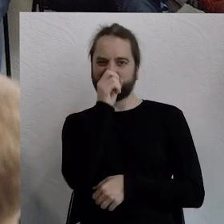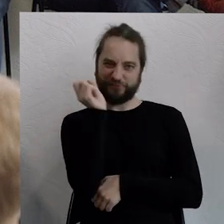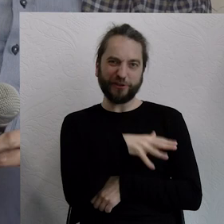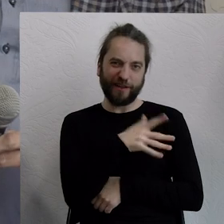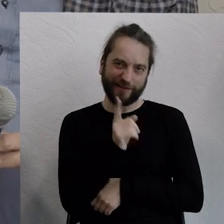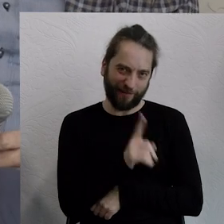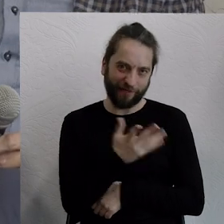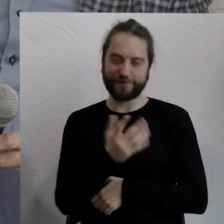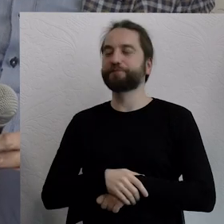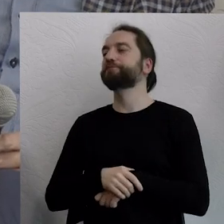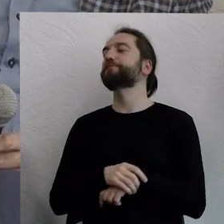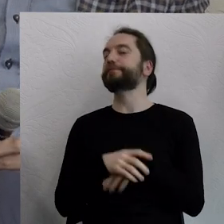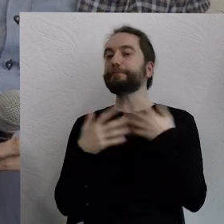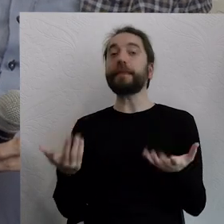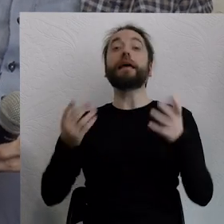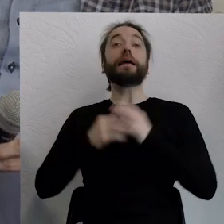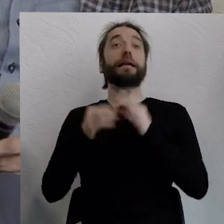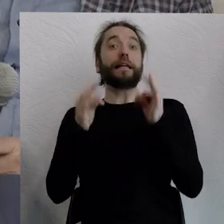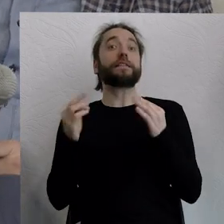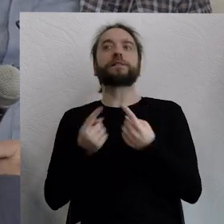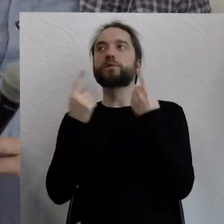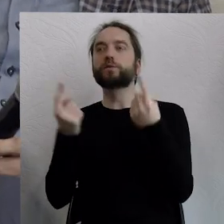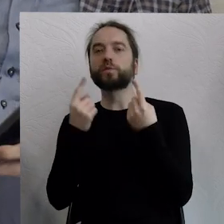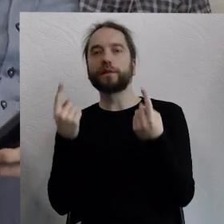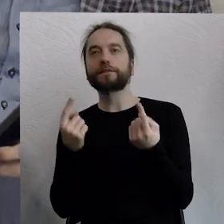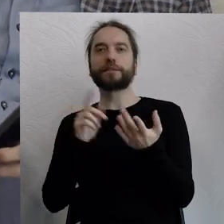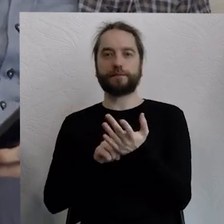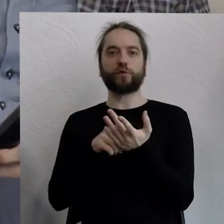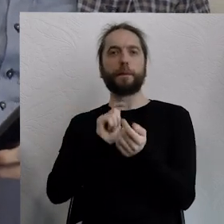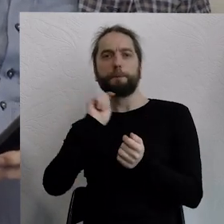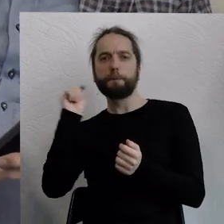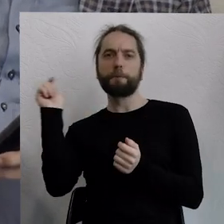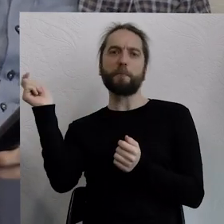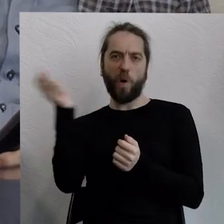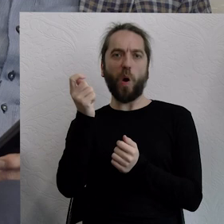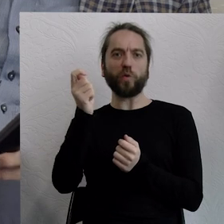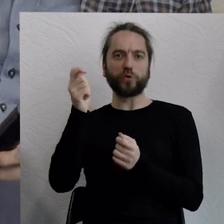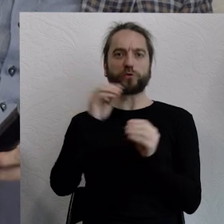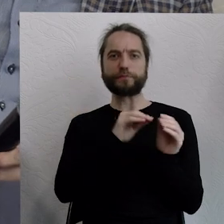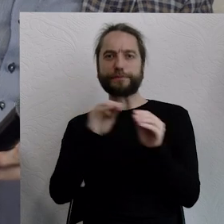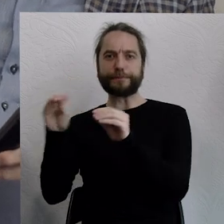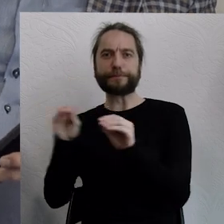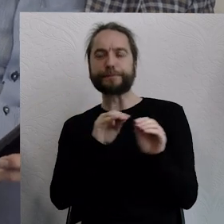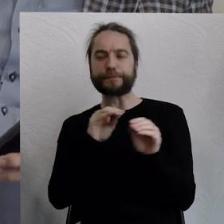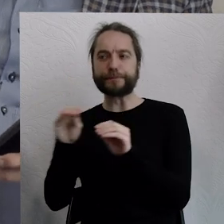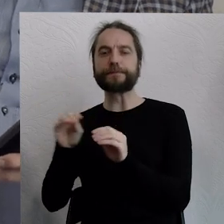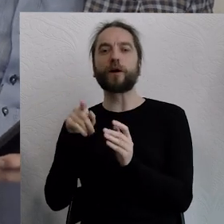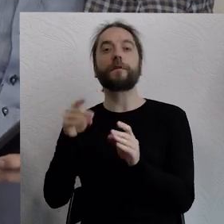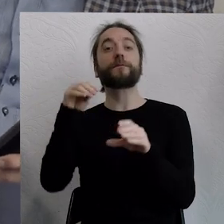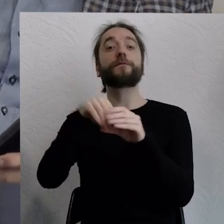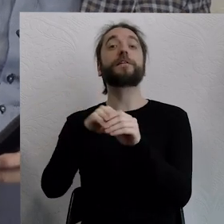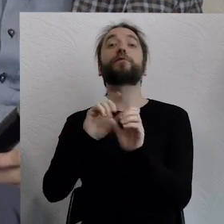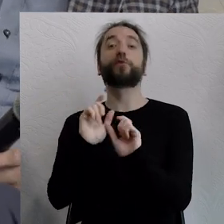my jako akcja w takim sytuacji uczenia się, podróży w czasie. Nasze urządzenie również zawiera takie